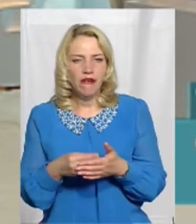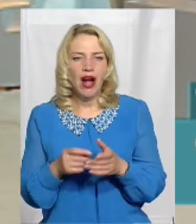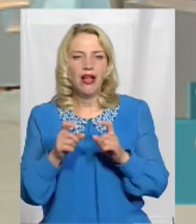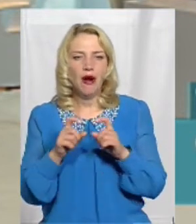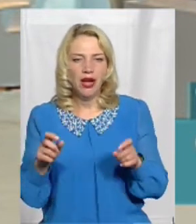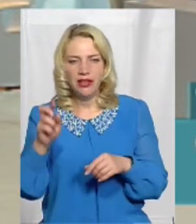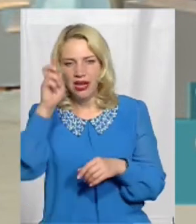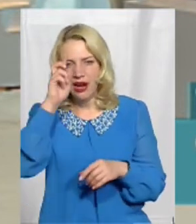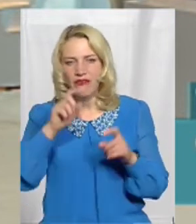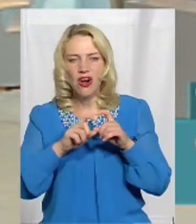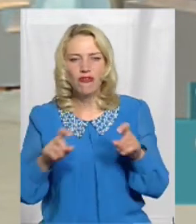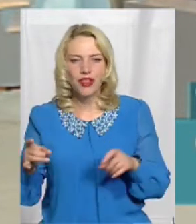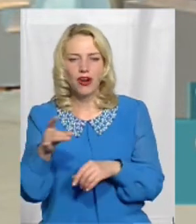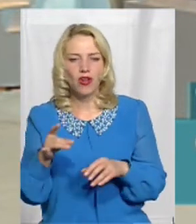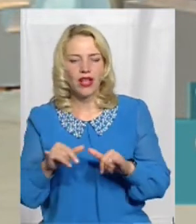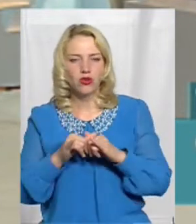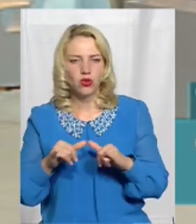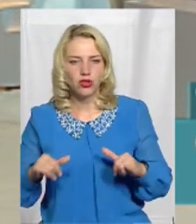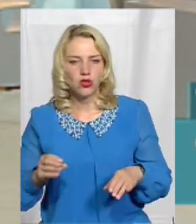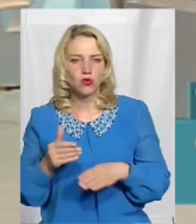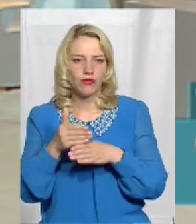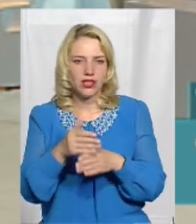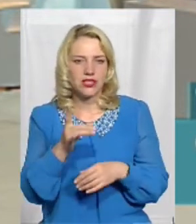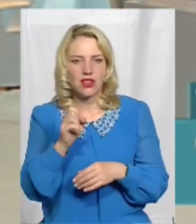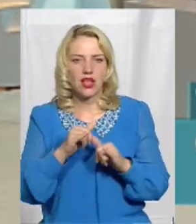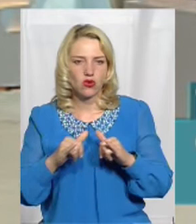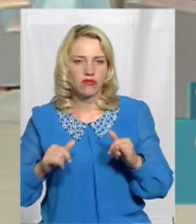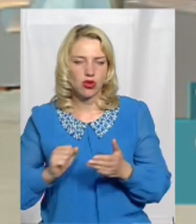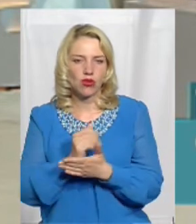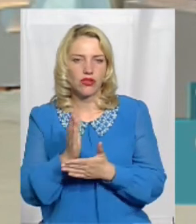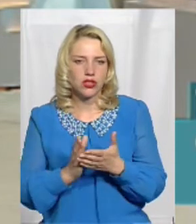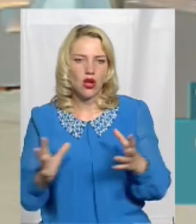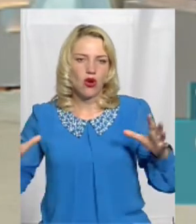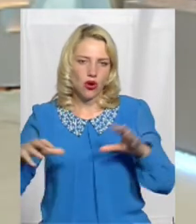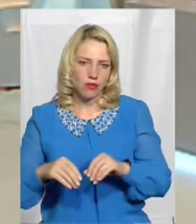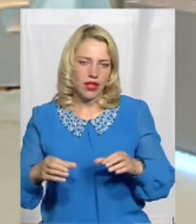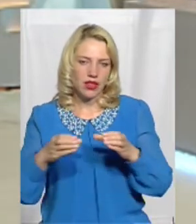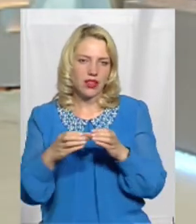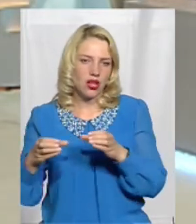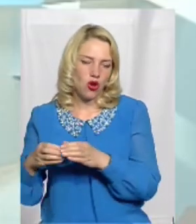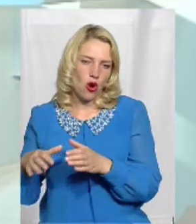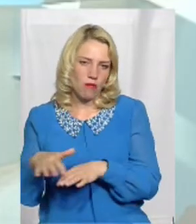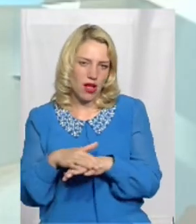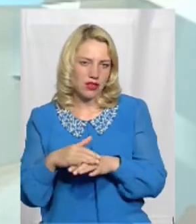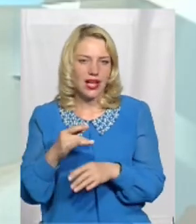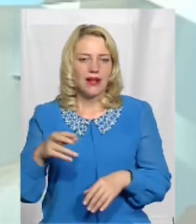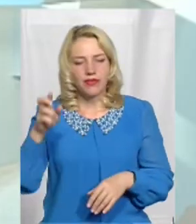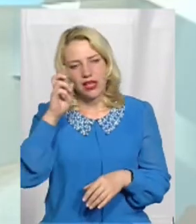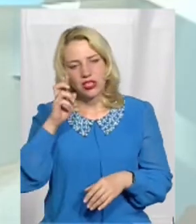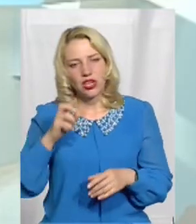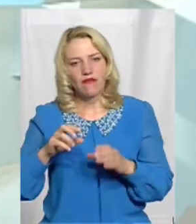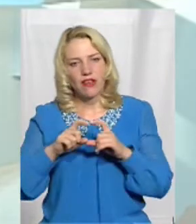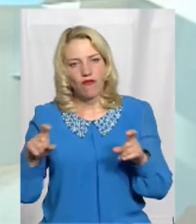'єктів з Державного фонду регіонального розвитку І субенції на розвиток інфраструктури об'єднаних громад З Державного фонду регіонального